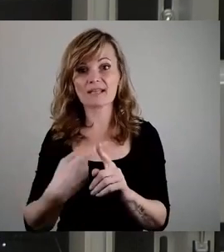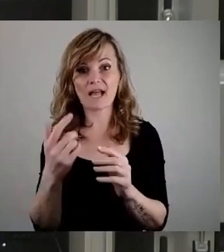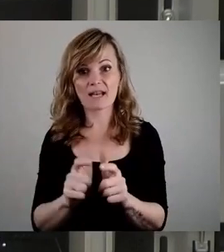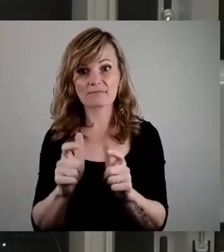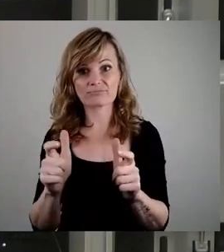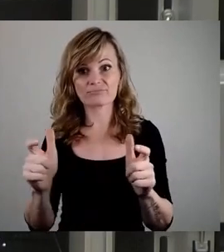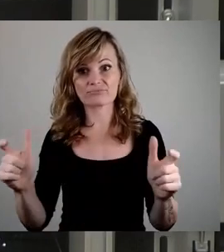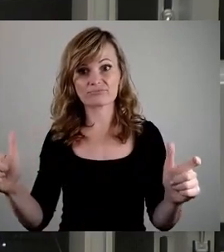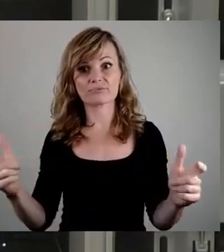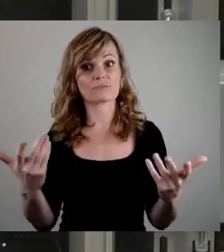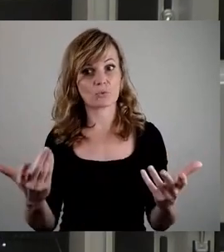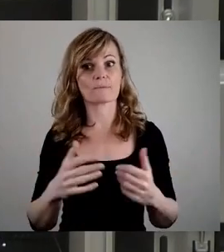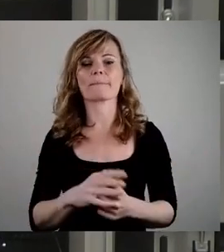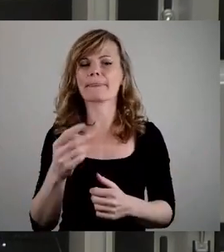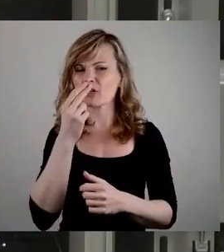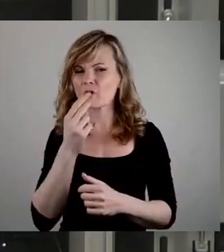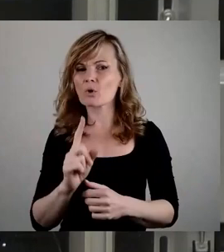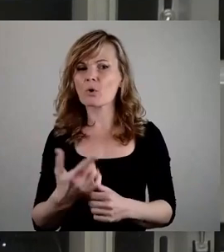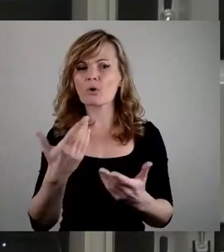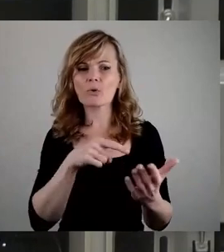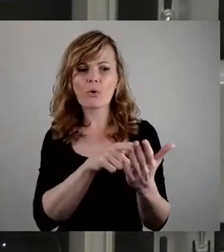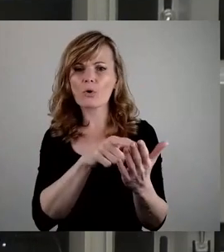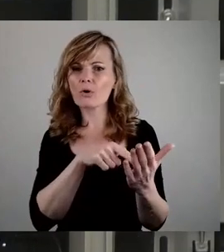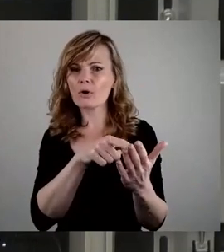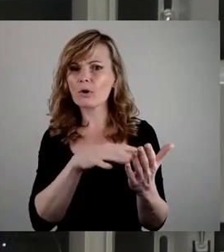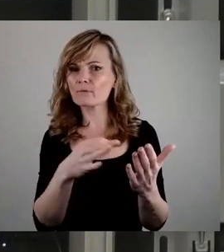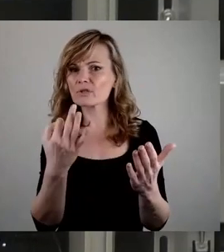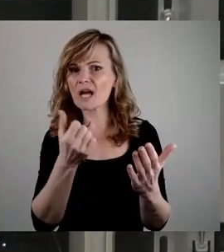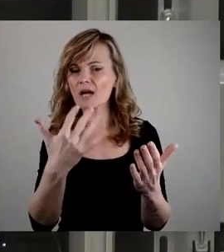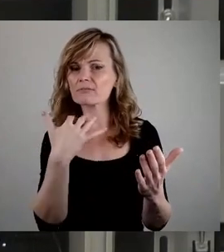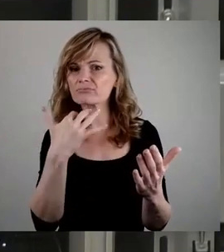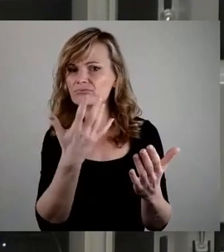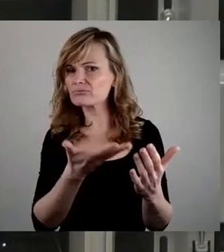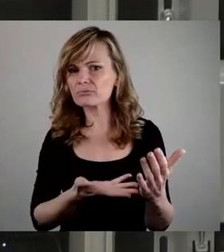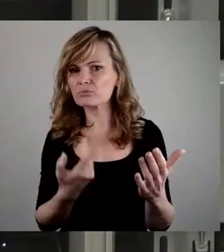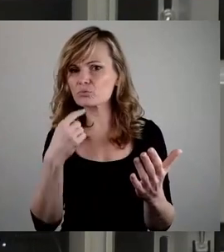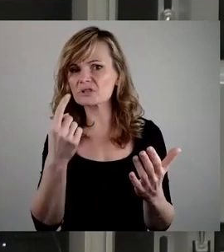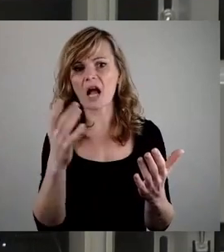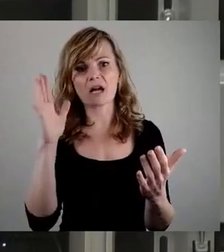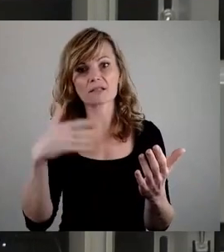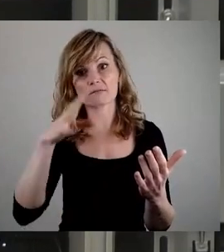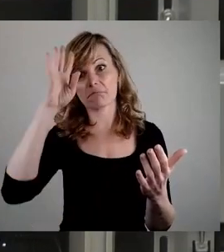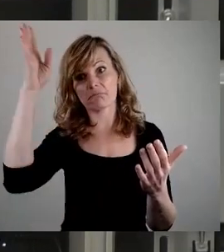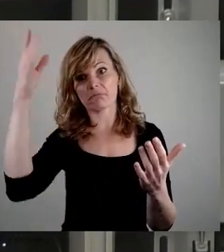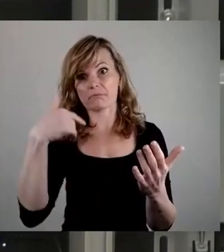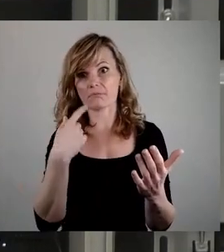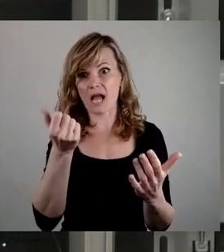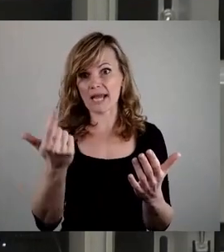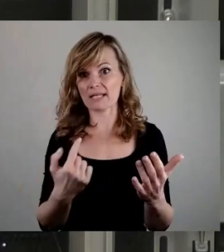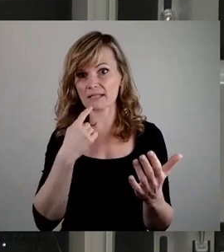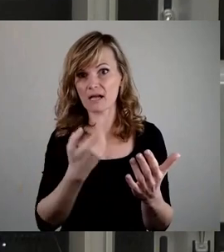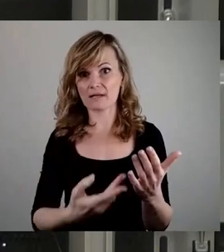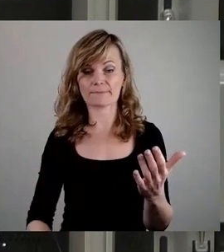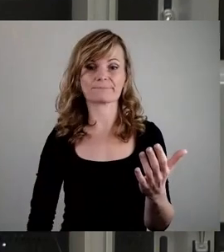So, jetzt gucke ich nochmal, was noch so an für Sachen gesprochen wurde. Wo ich sage, das ist ja Hanebüchen, was ja manche von sich geben.